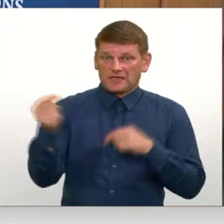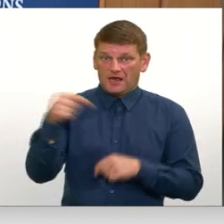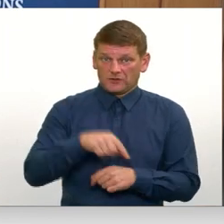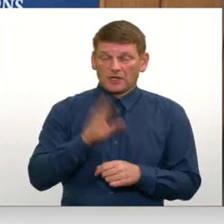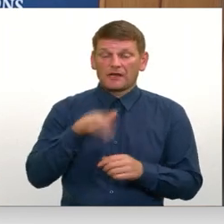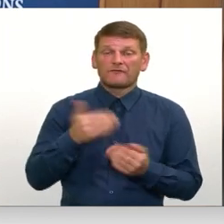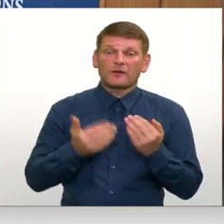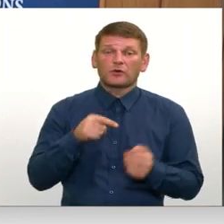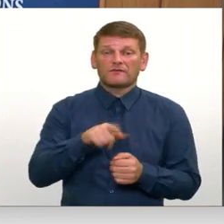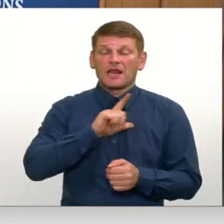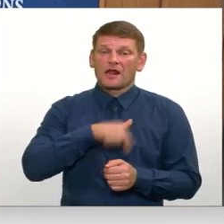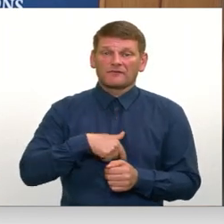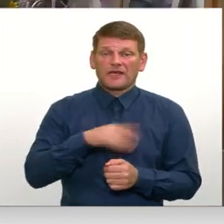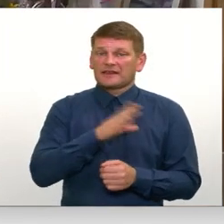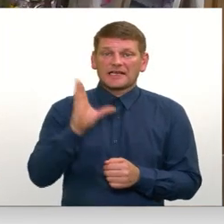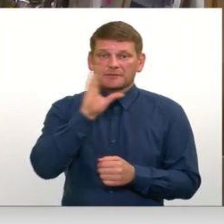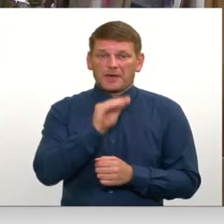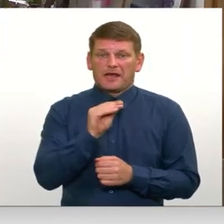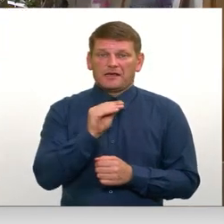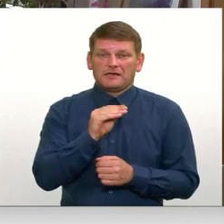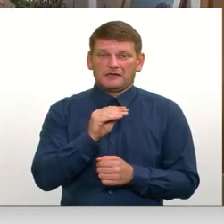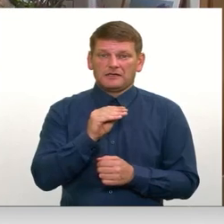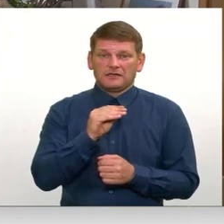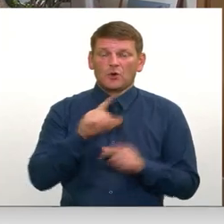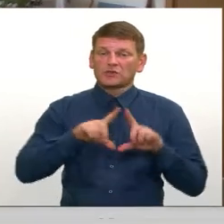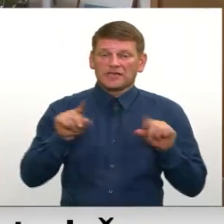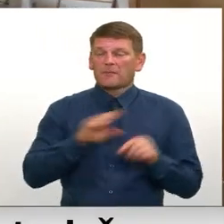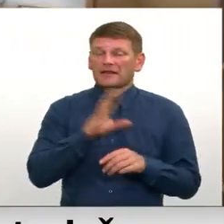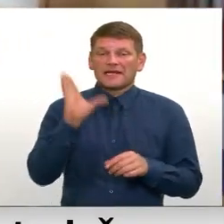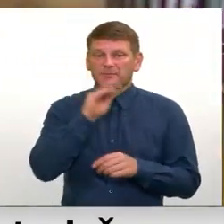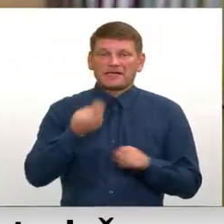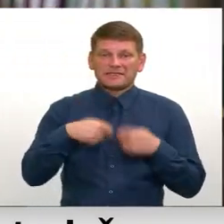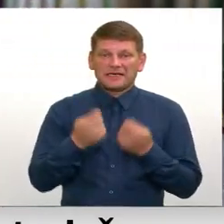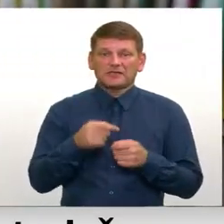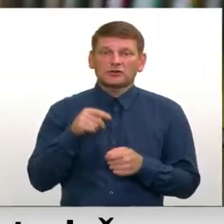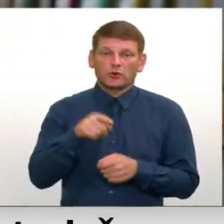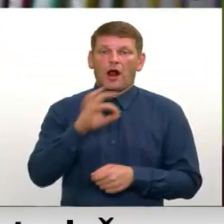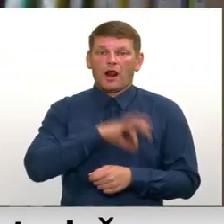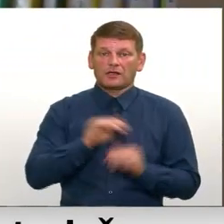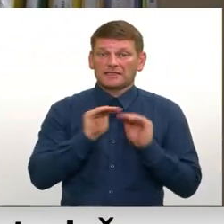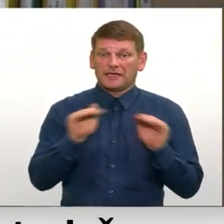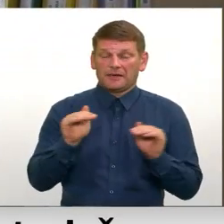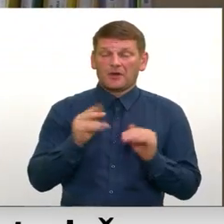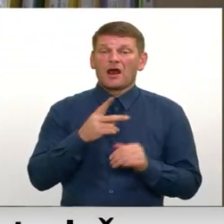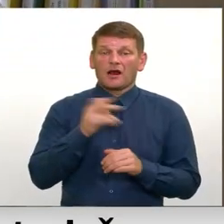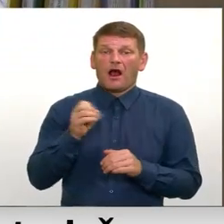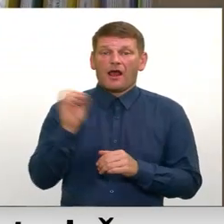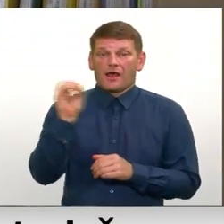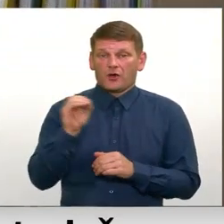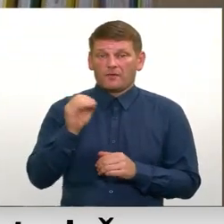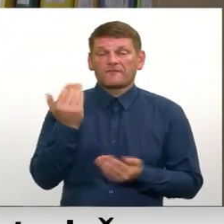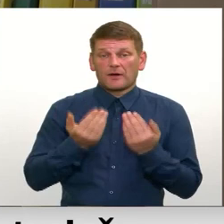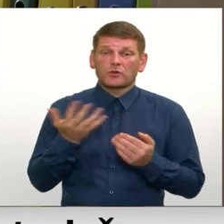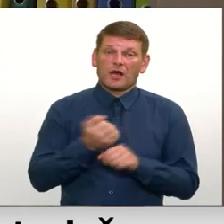Latvijā uzņēmēji nespēja sniegt tādu algas līmenā apmēru kā Eiropā, tad